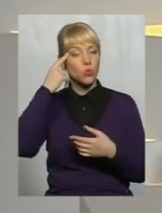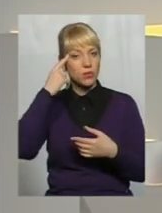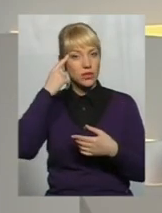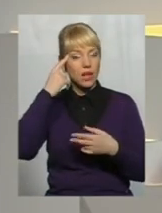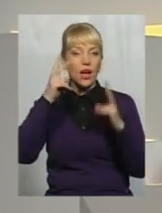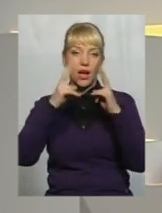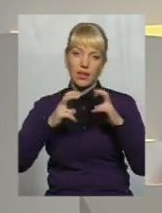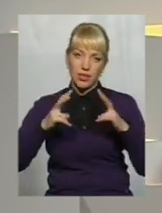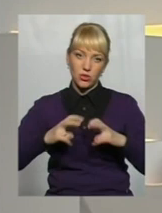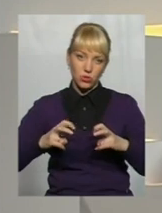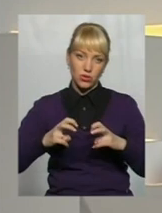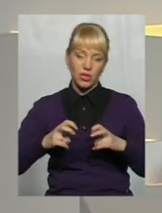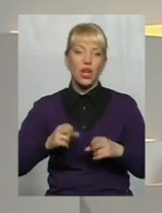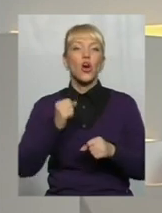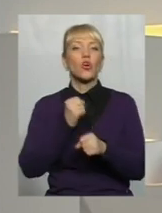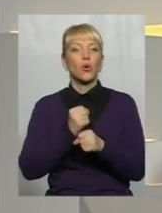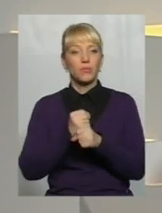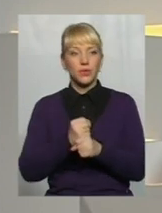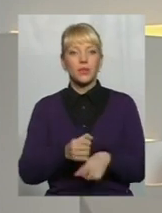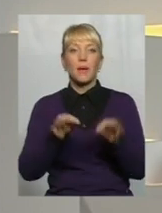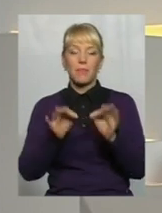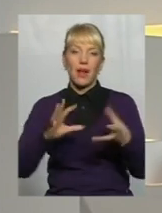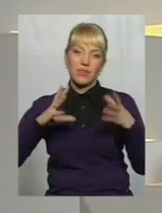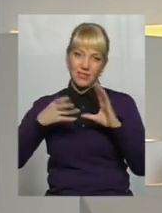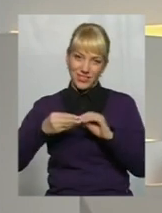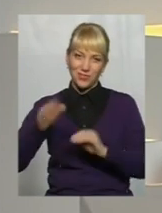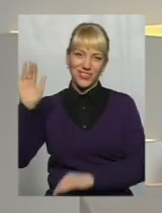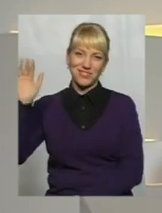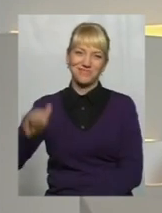Думайте, аналізуйте, робіть правильні веснуки.